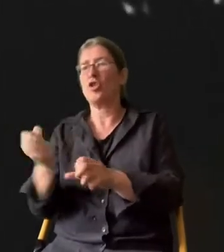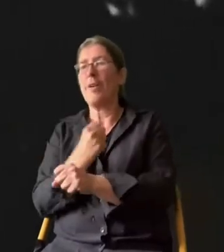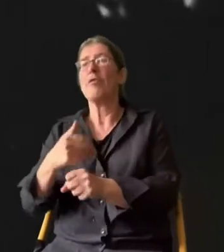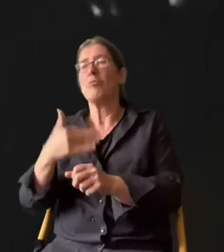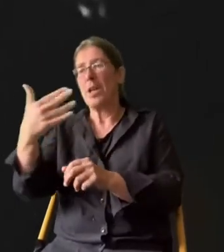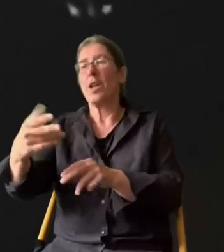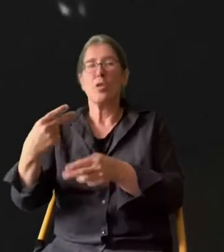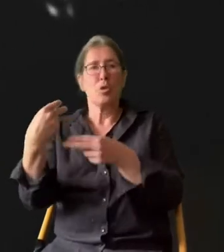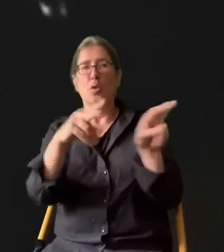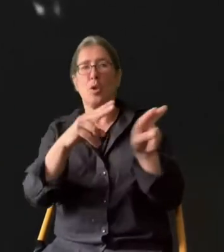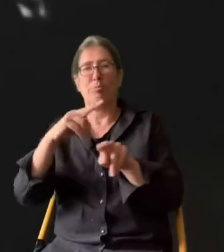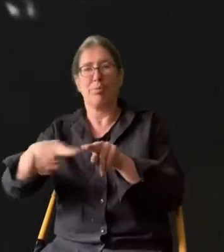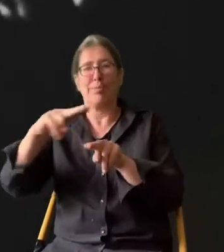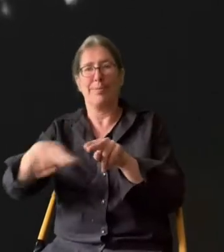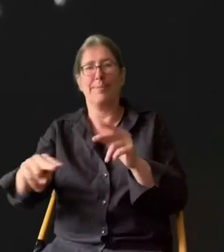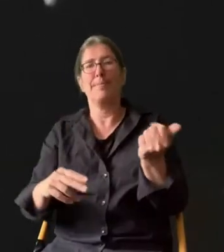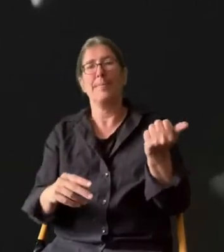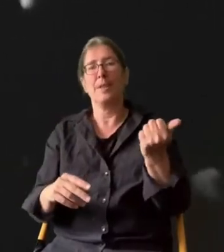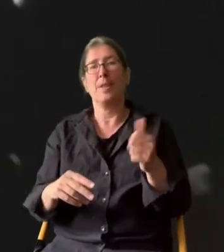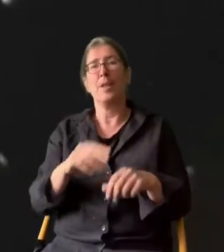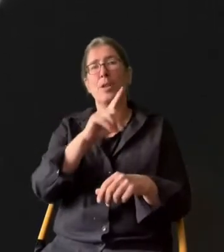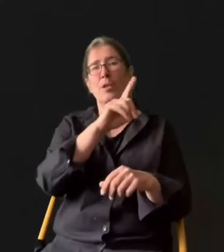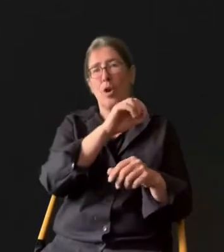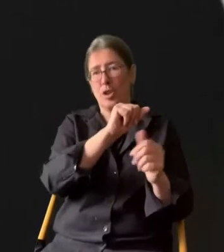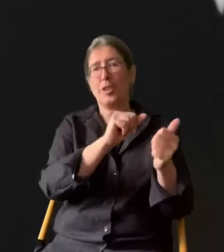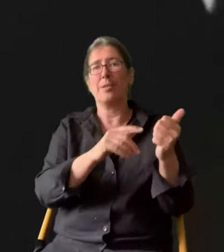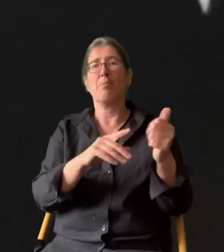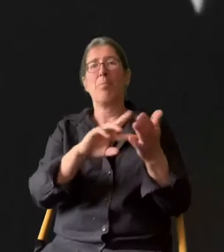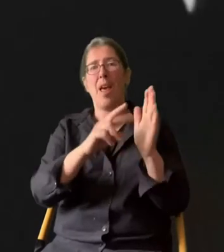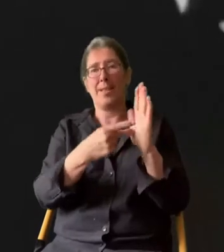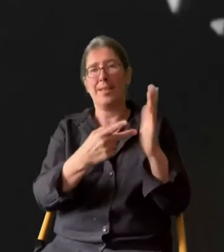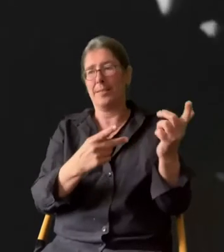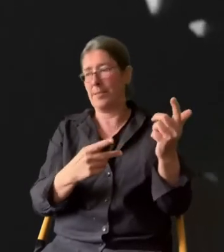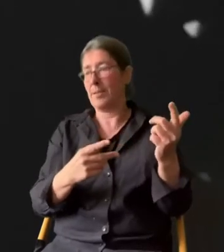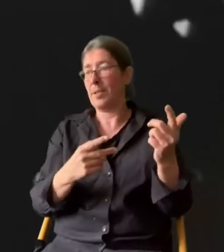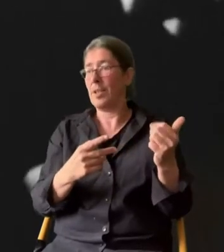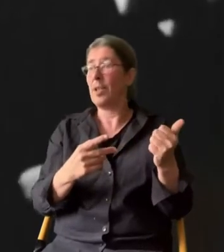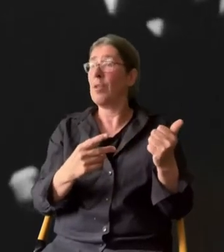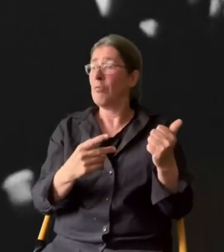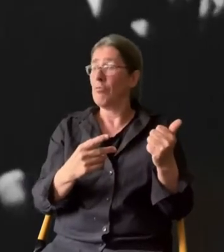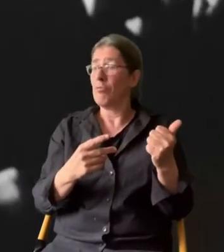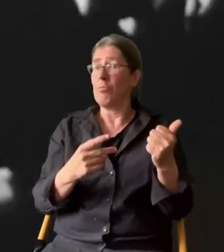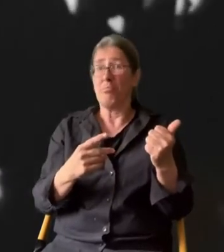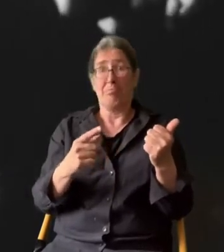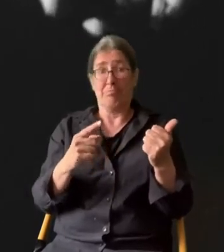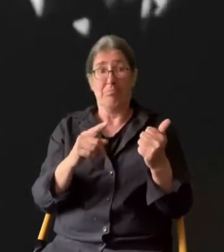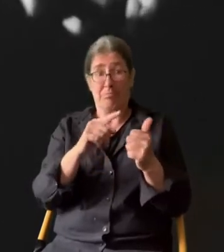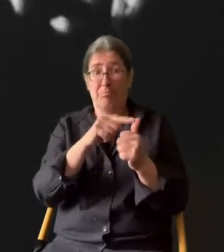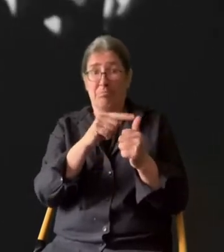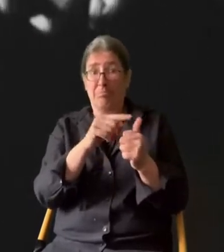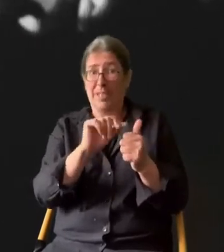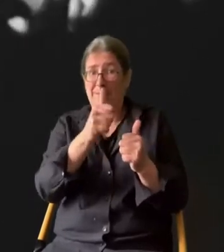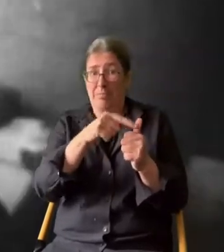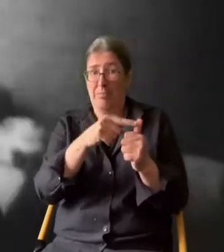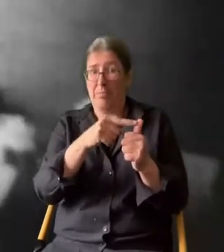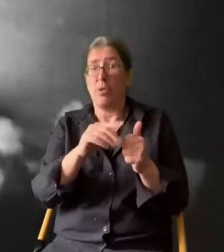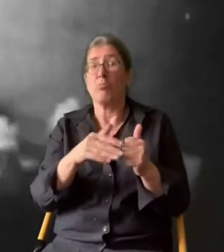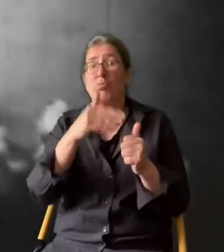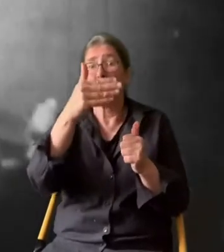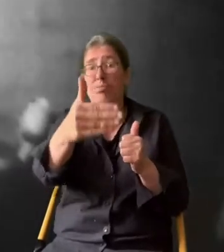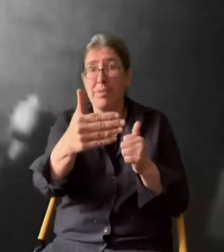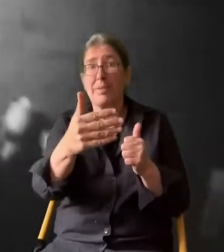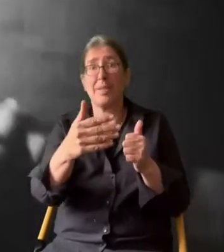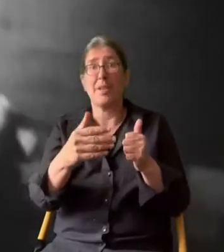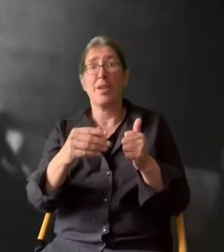Reparationszahlungen langfristig sicherstellen. Der Dorseplan ist, wenn man so will, ein erfolgreicher Vorläufer des Marshall